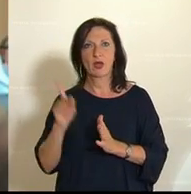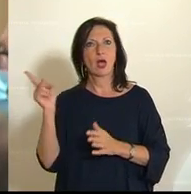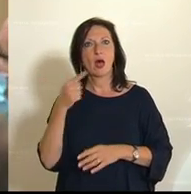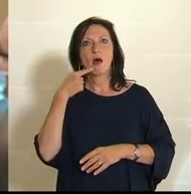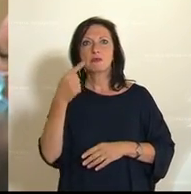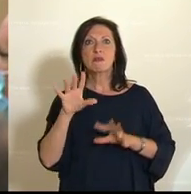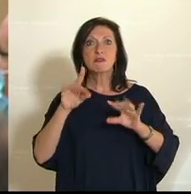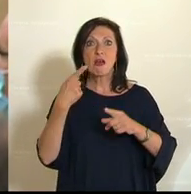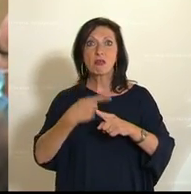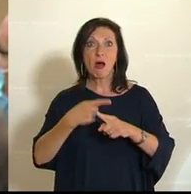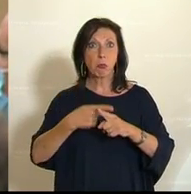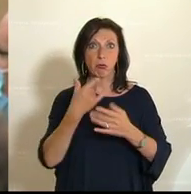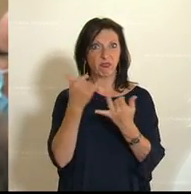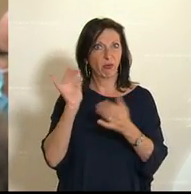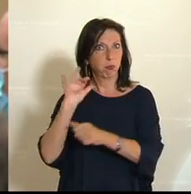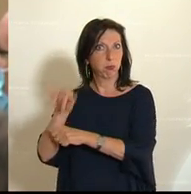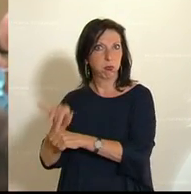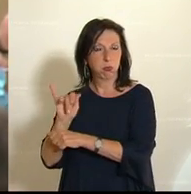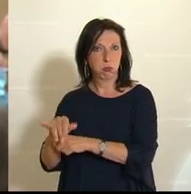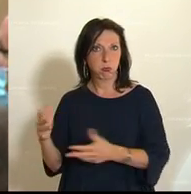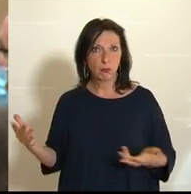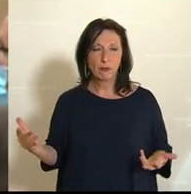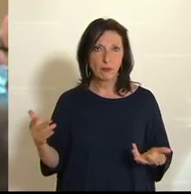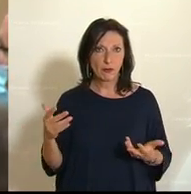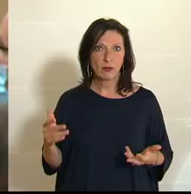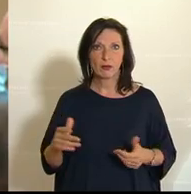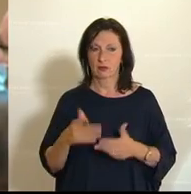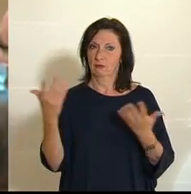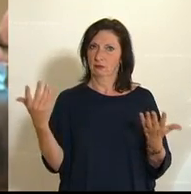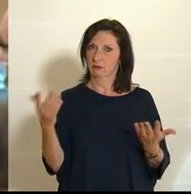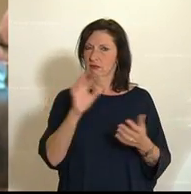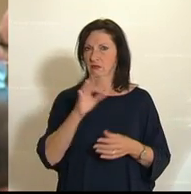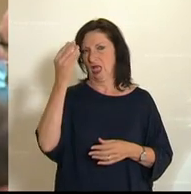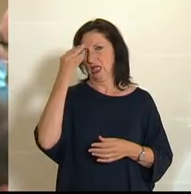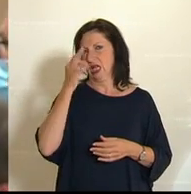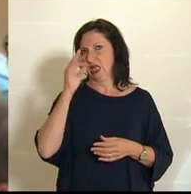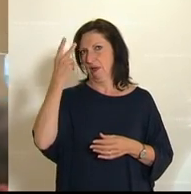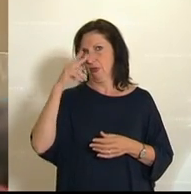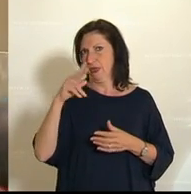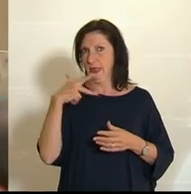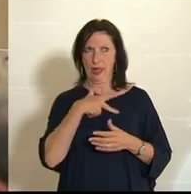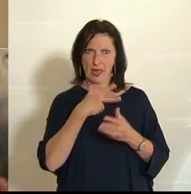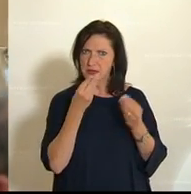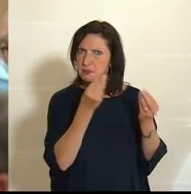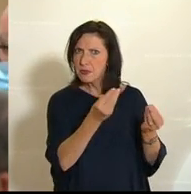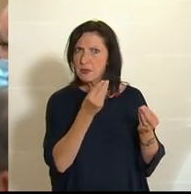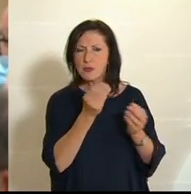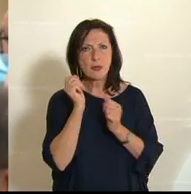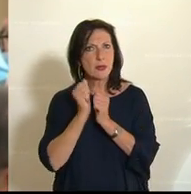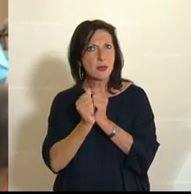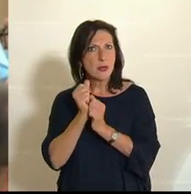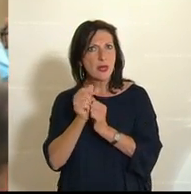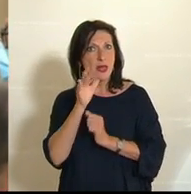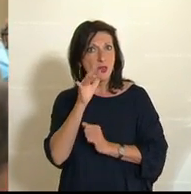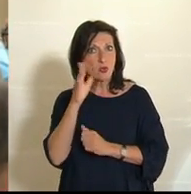ignoriert. Nicht vereinnahmen, sehr geehrte Damen und Herren Kolleginnen und Kollegen der SPÖ, des Rechnungshofes ist gefragt,